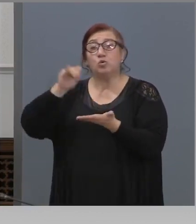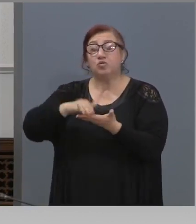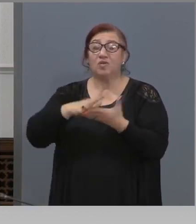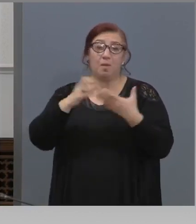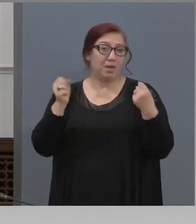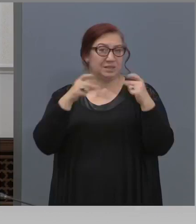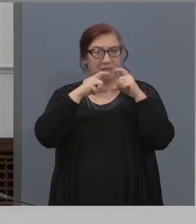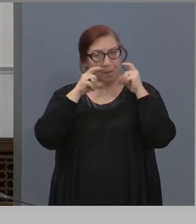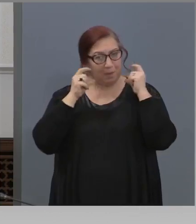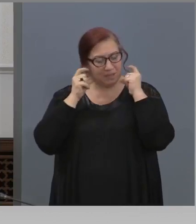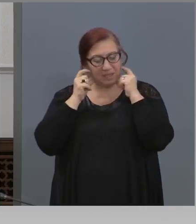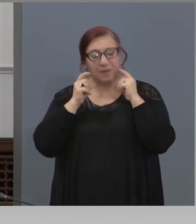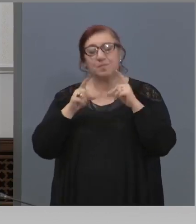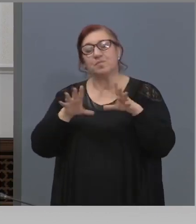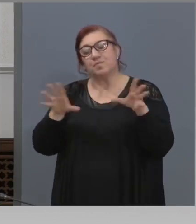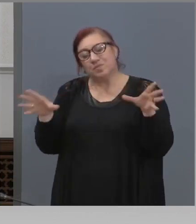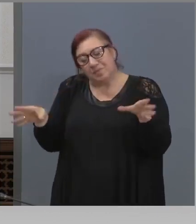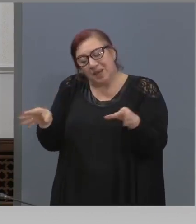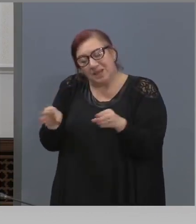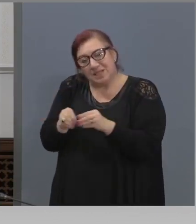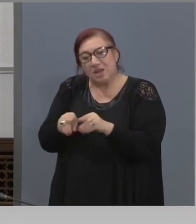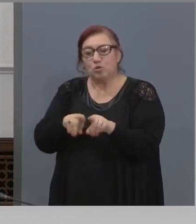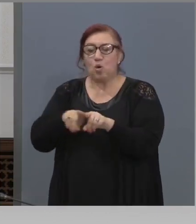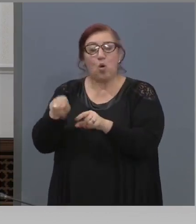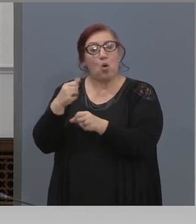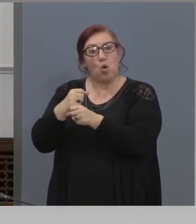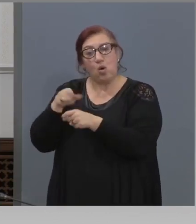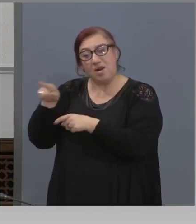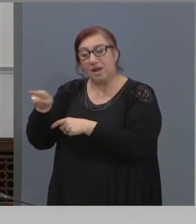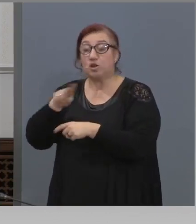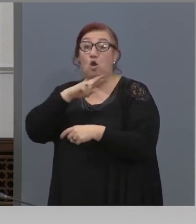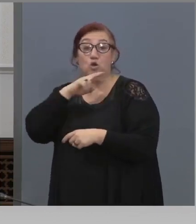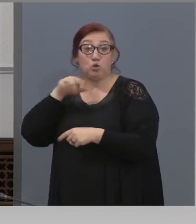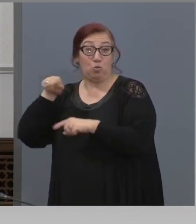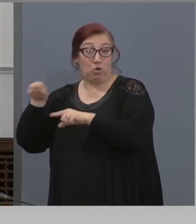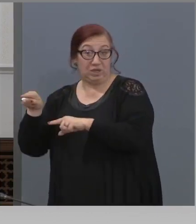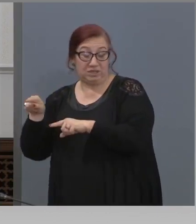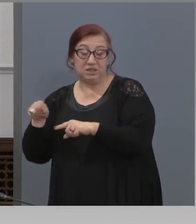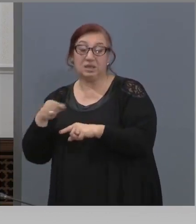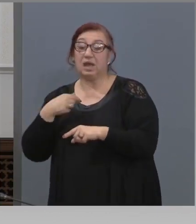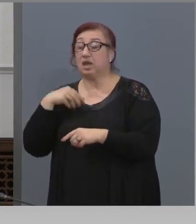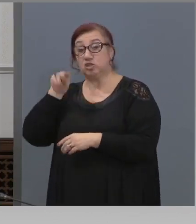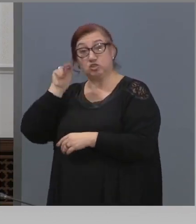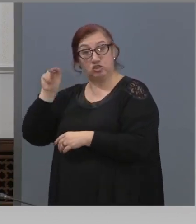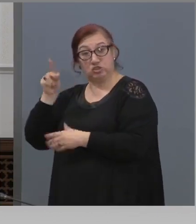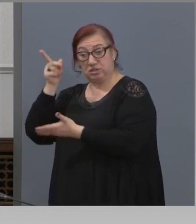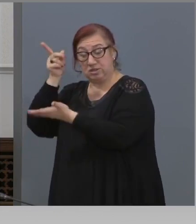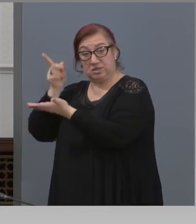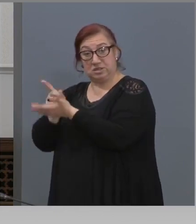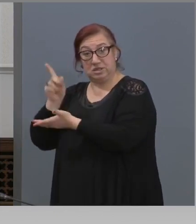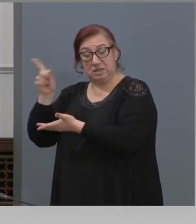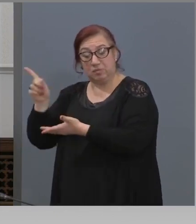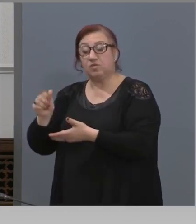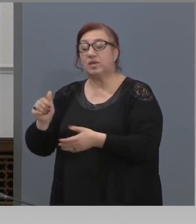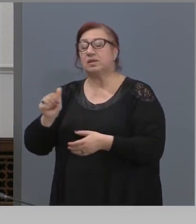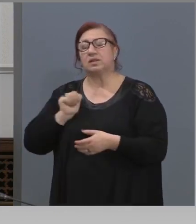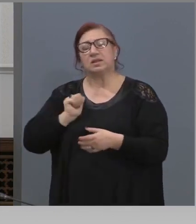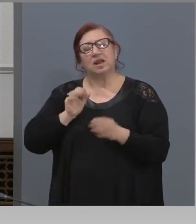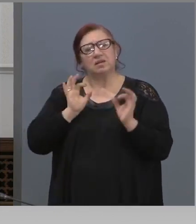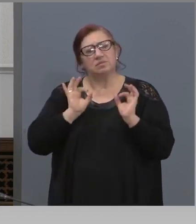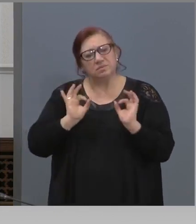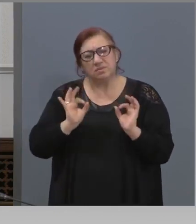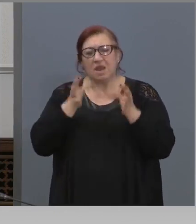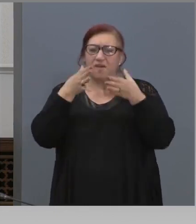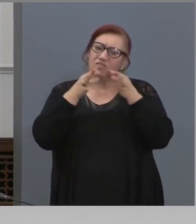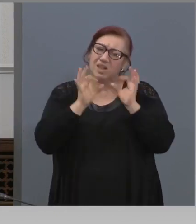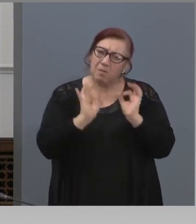заедно с колегите от МВР, на което ще им се разпореди, максимално, тактично, внимателно,